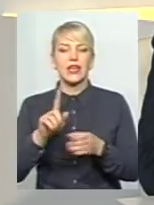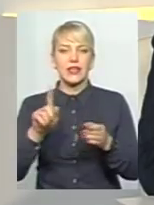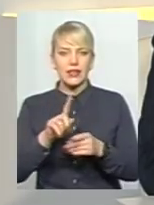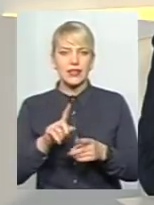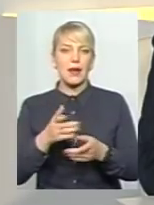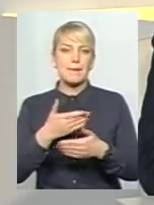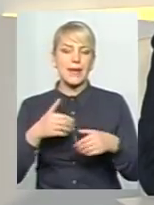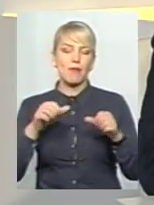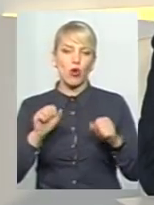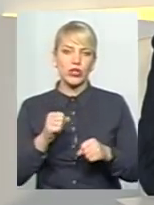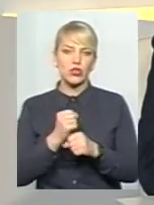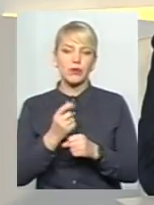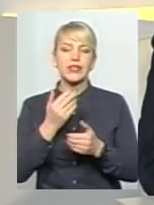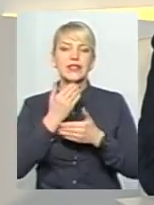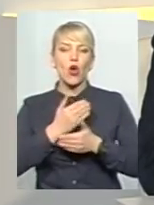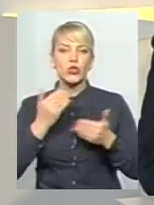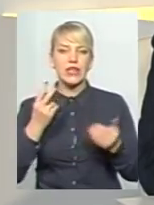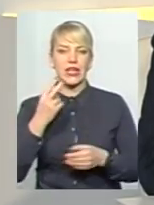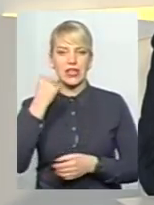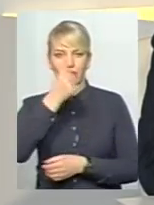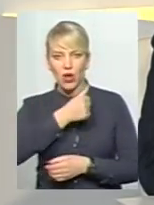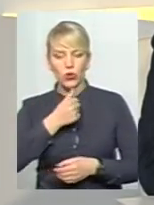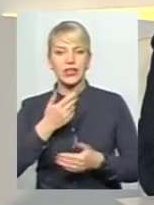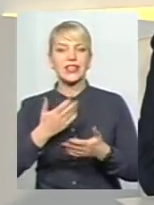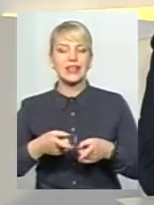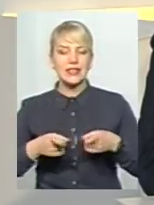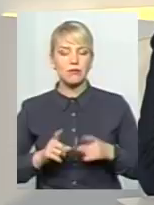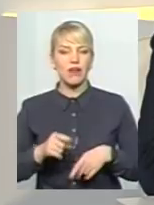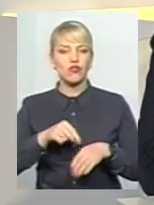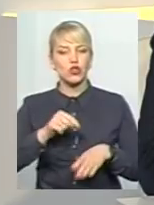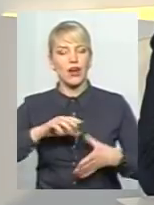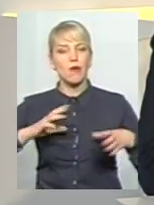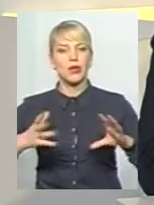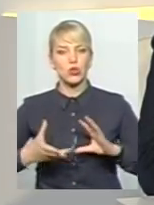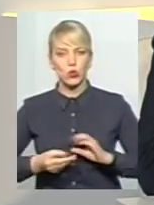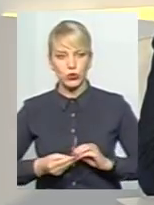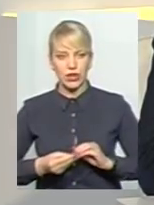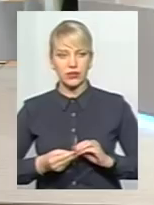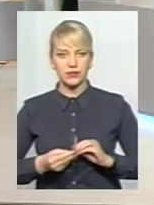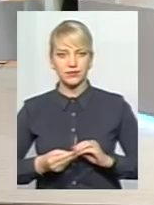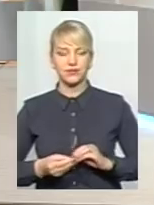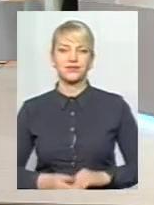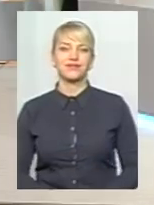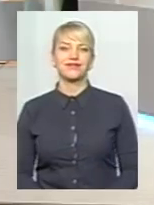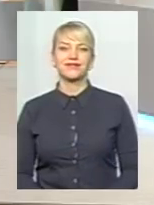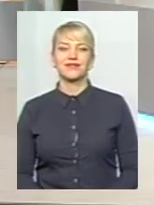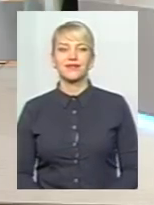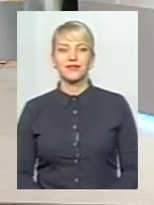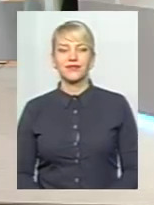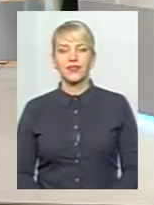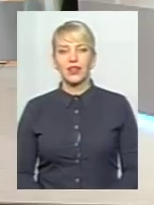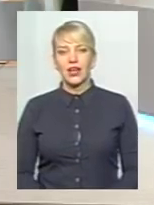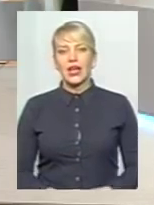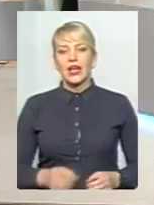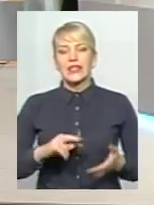роки і від яких, насправді, відчуваємо результат, і впевнені, що його відчувають і наші хмельничани. Дякую. Олександр Сергійович,